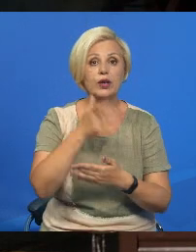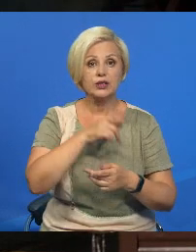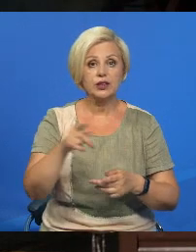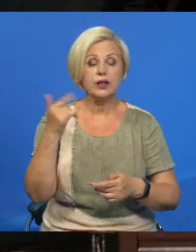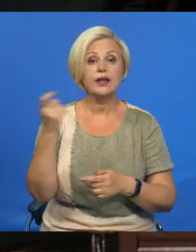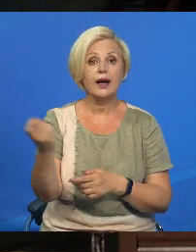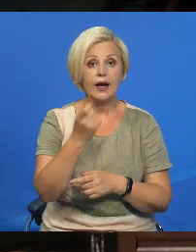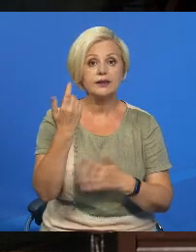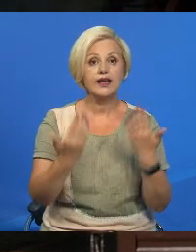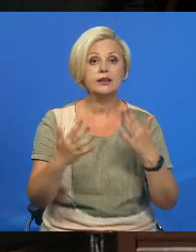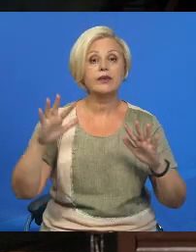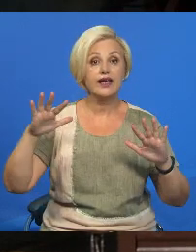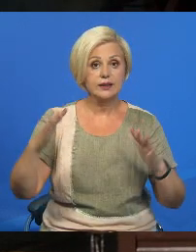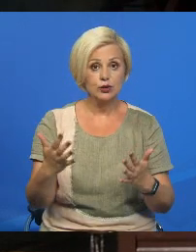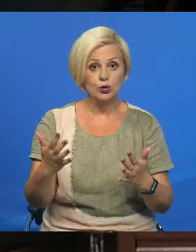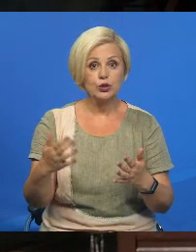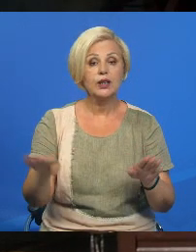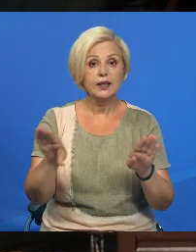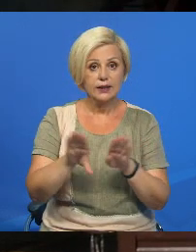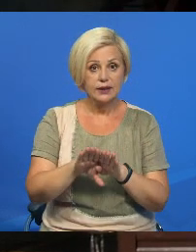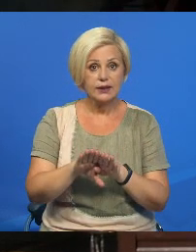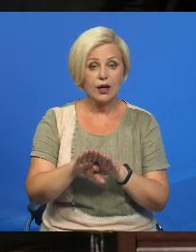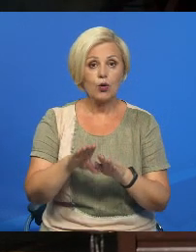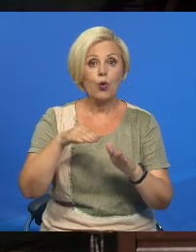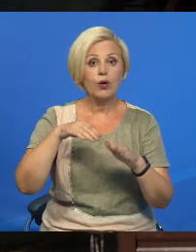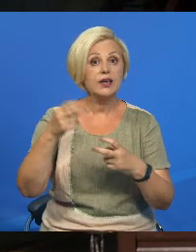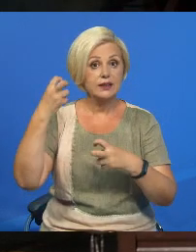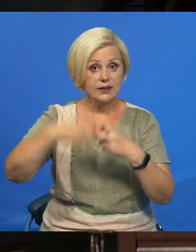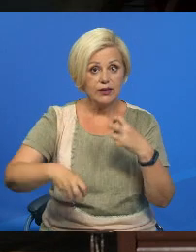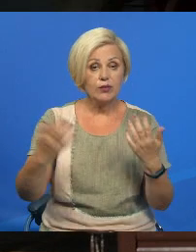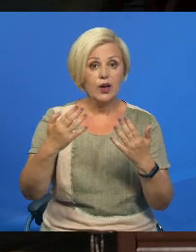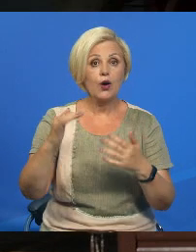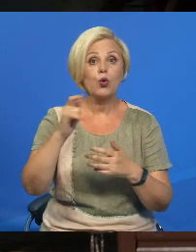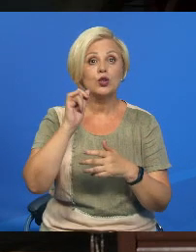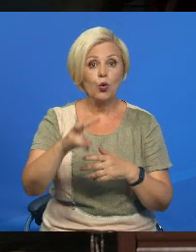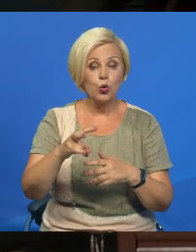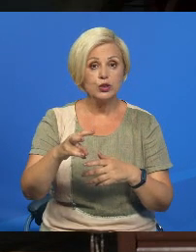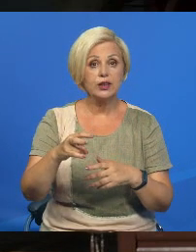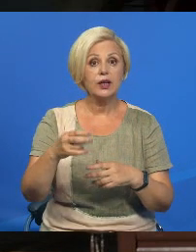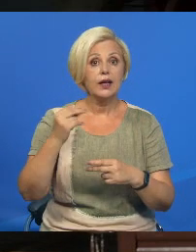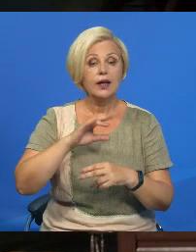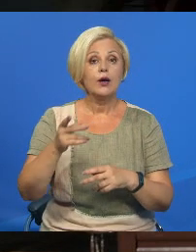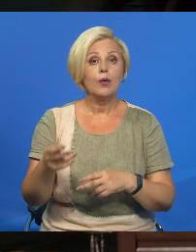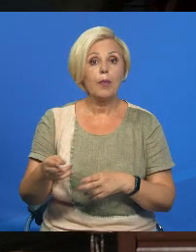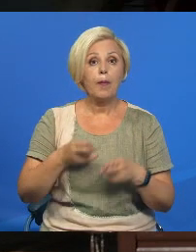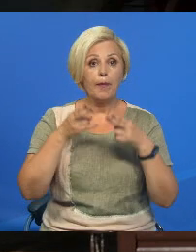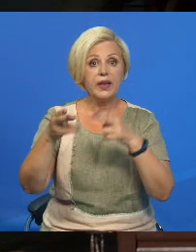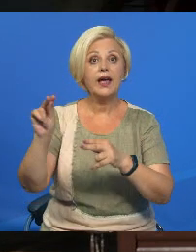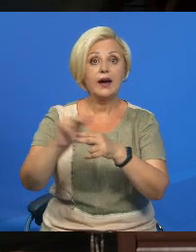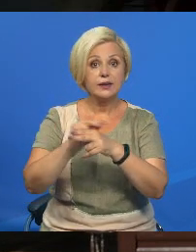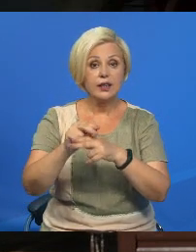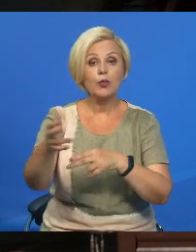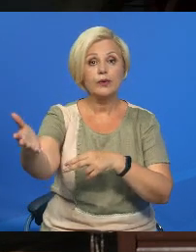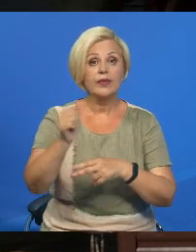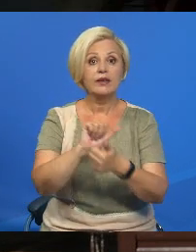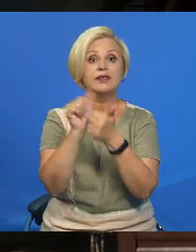если случилось выход из строя какого-то узла-агрегата, приехал на ремонтное предприятие, взял